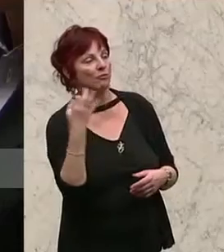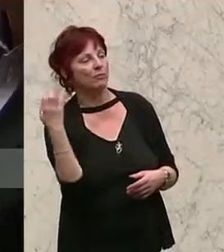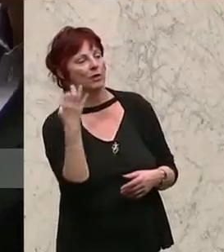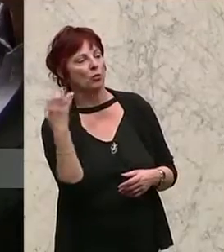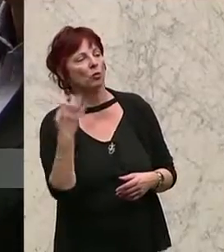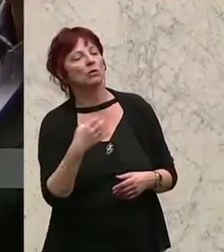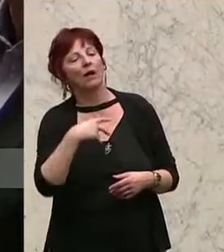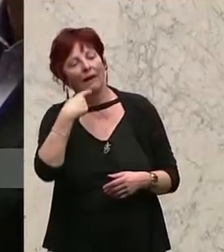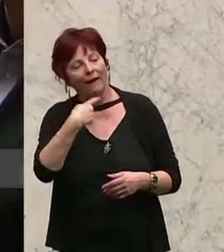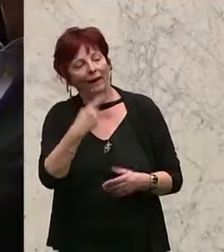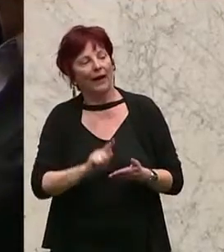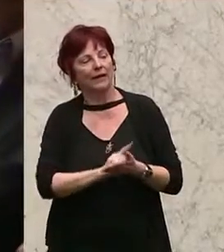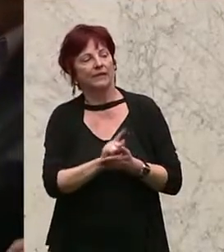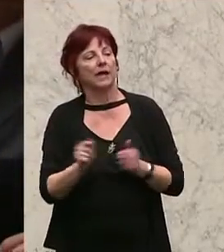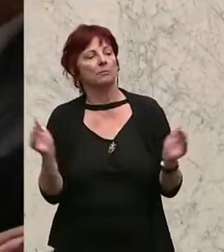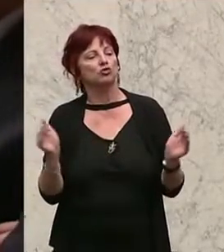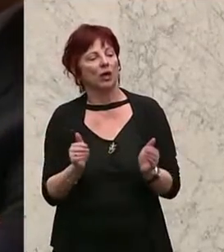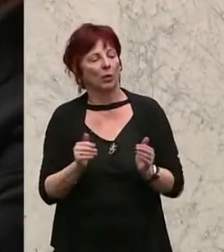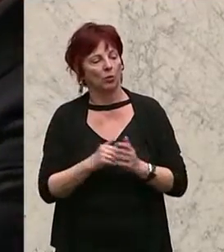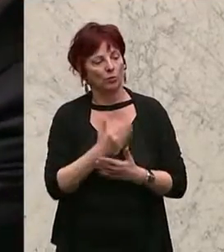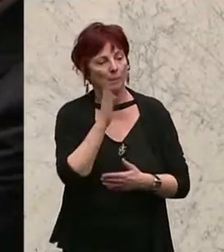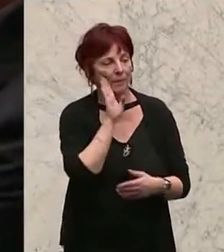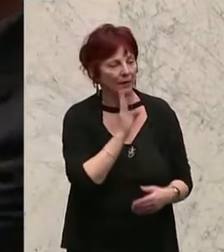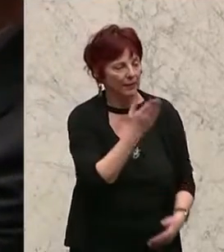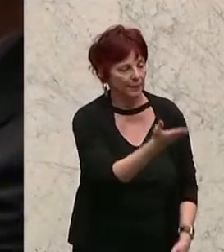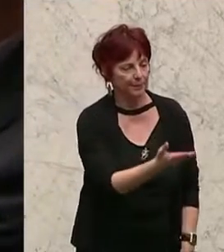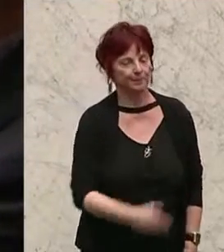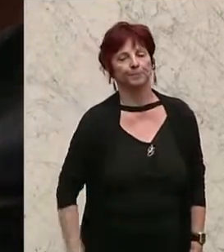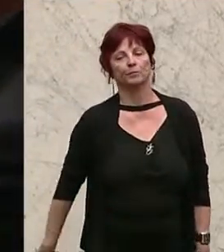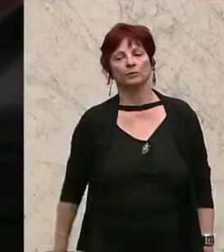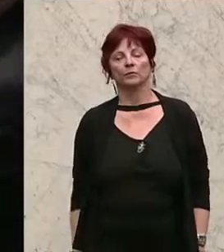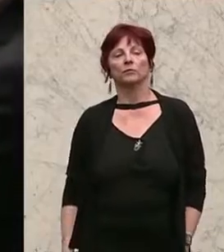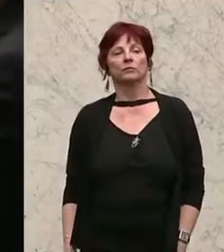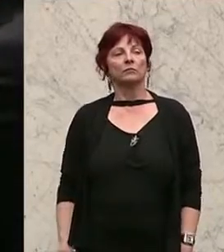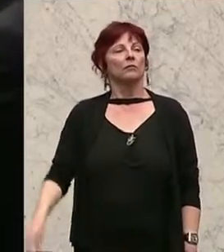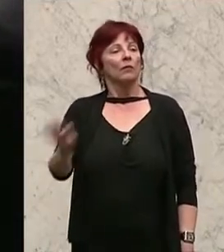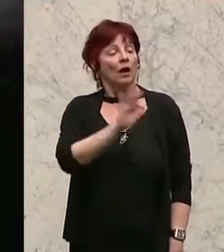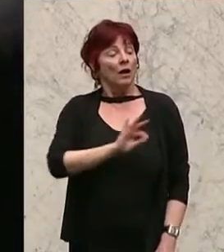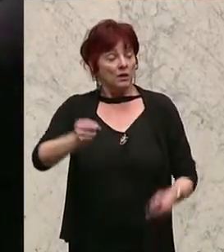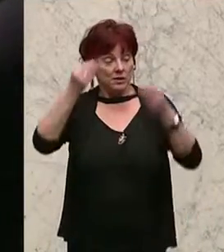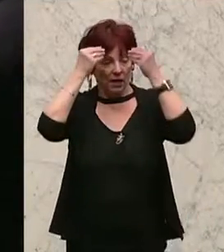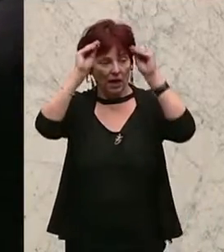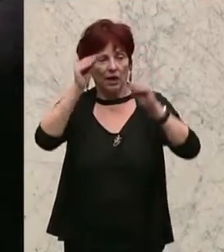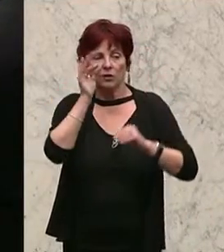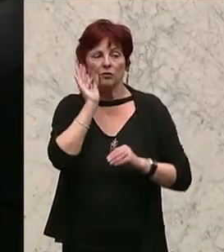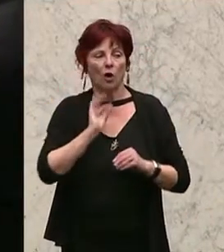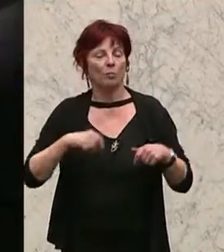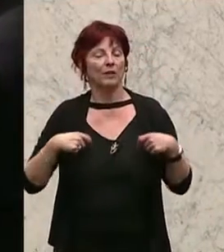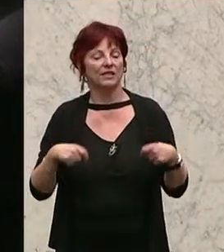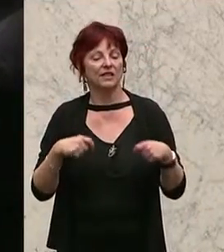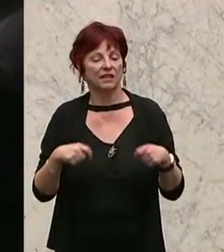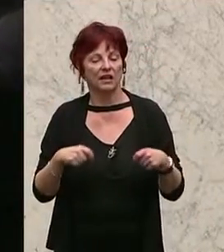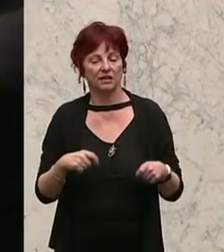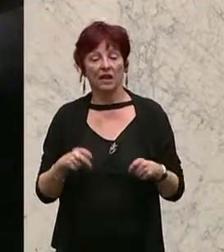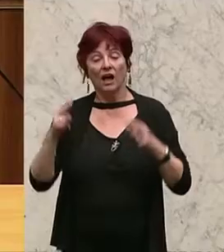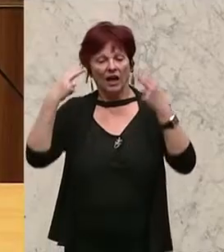Erster Redner zu diesen beiden Tagesordnungspunkten, Harald Stephan von der FPÖ. Sehr geehrte Frau Präsidentin, sehr geehrte Herren